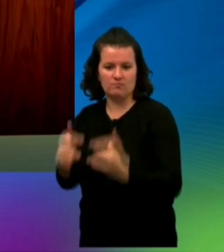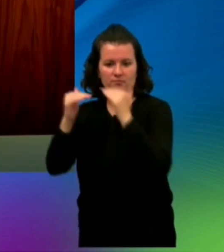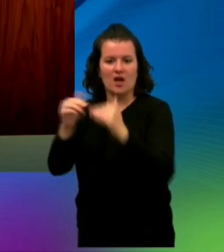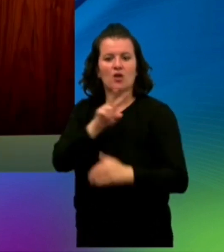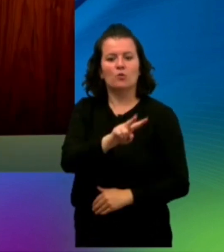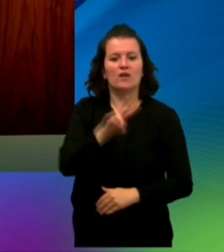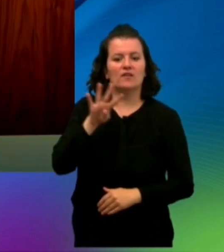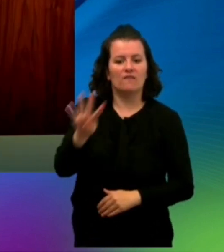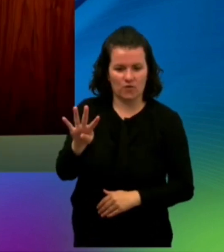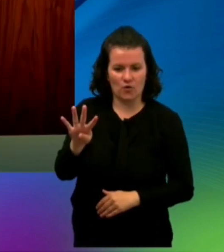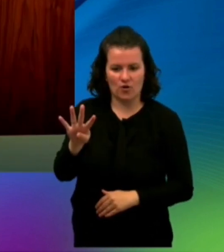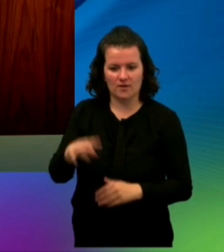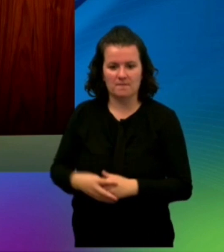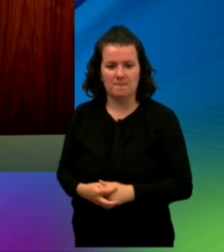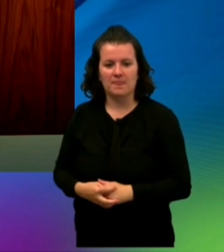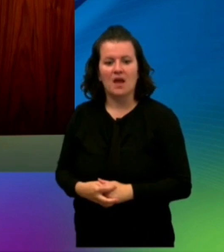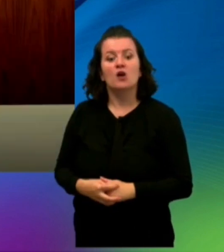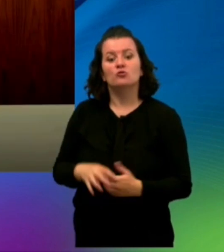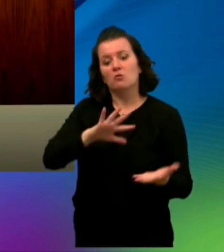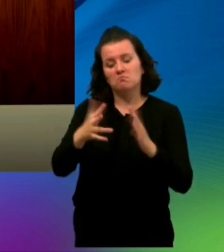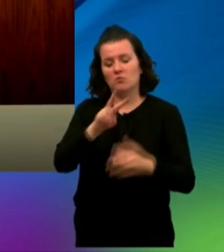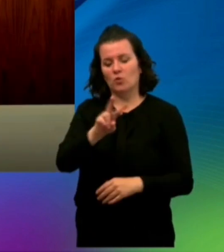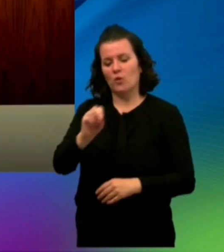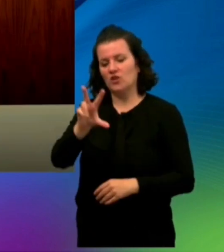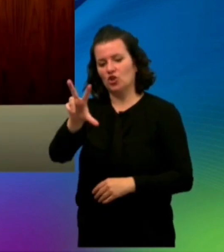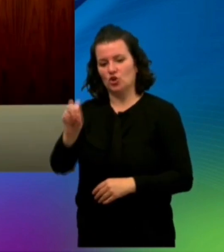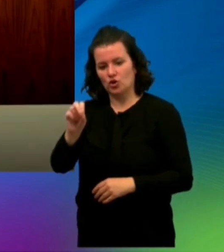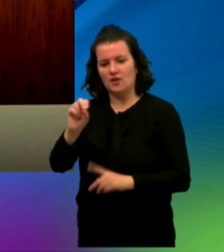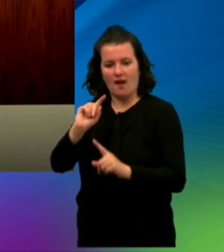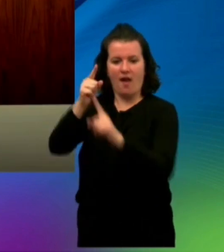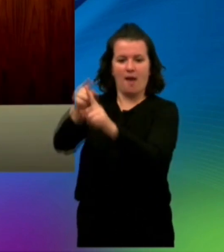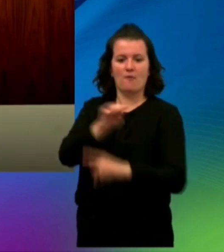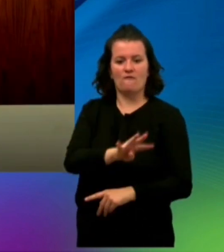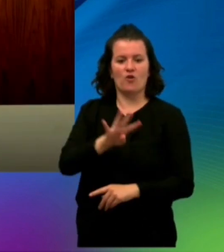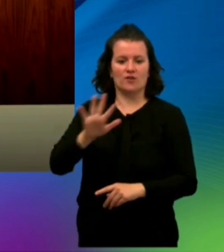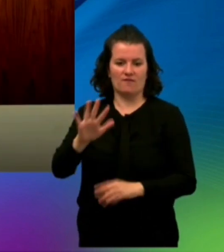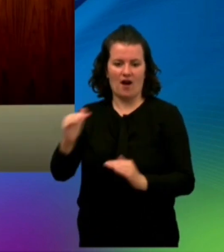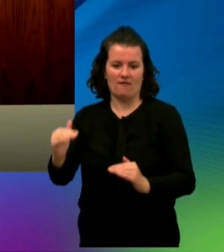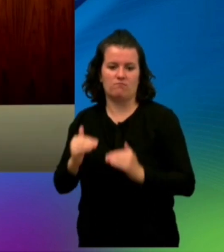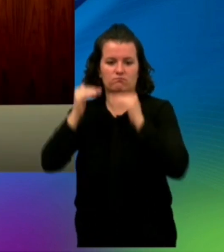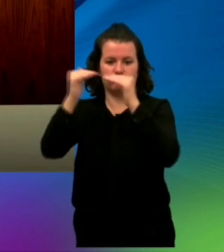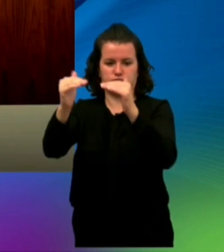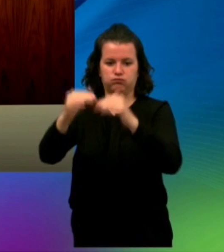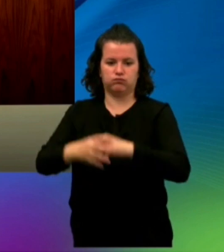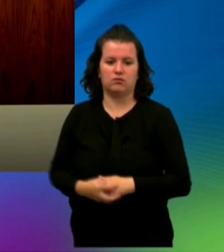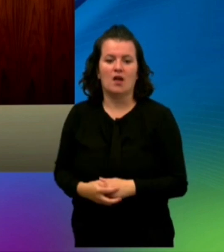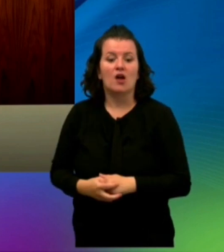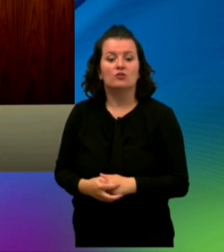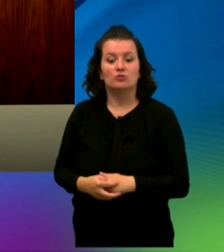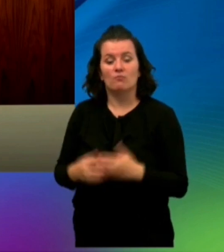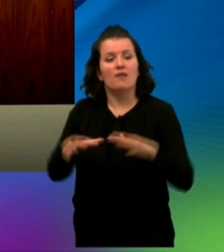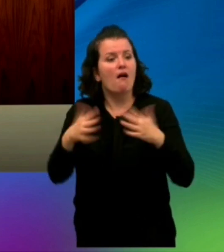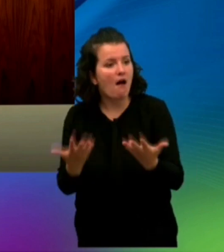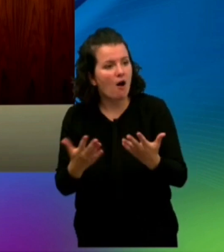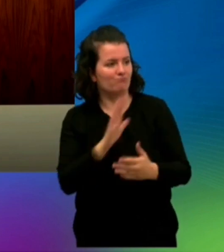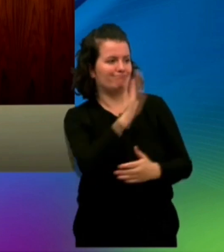الموصى بها من طرف منظمتكم كما قمنا بزيادة الميزانية المخصصة لقطاع الصحة وتحزين